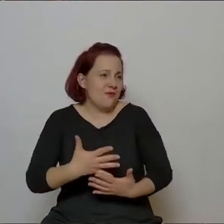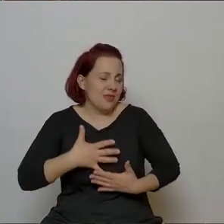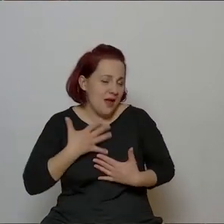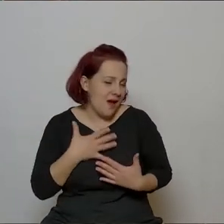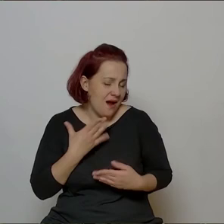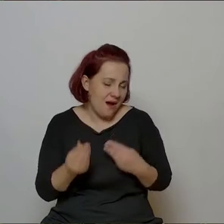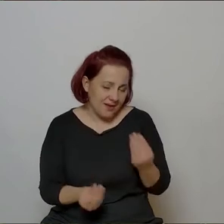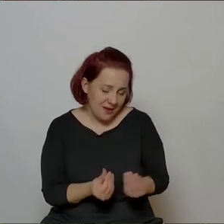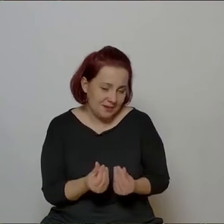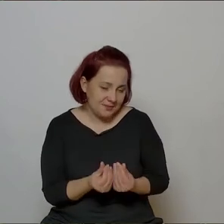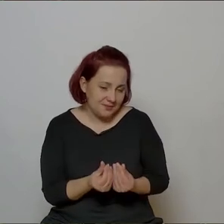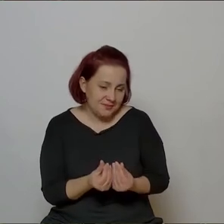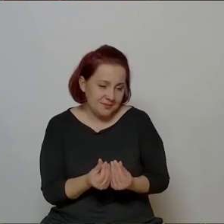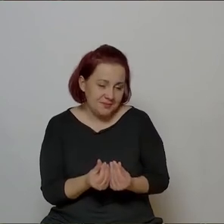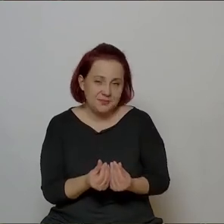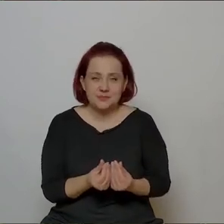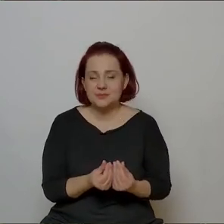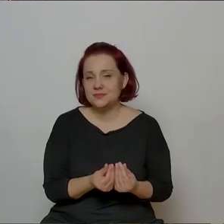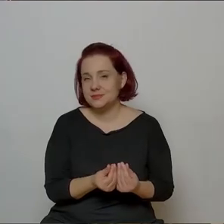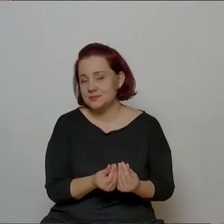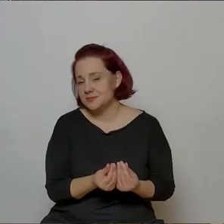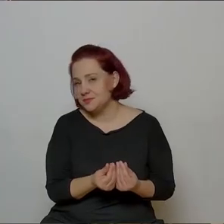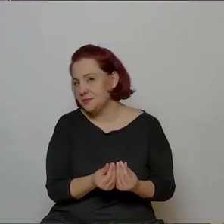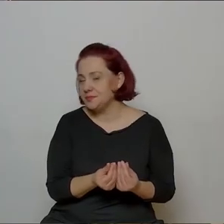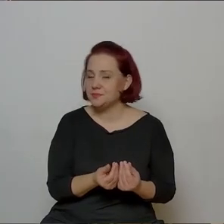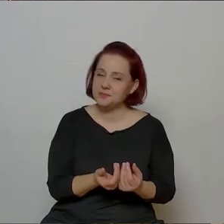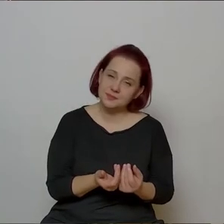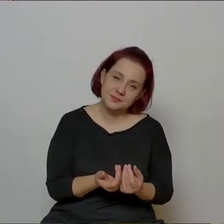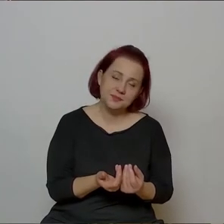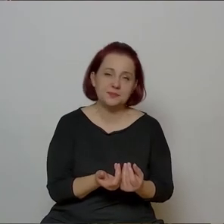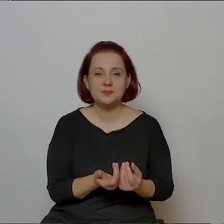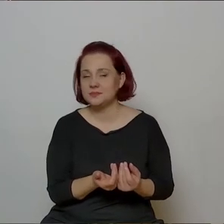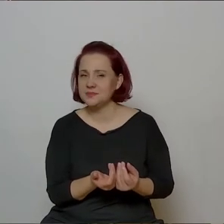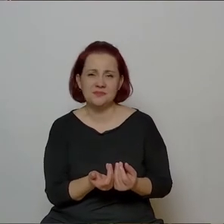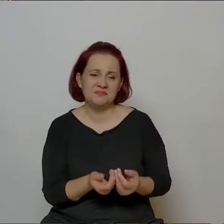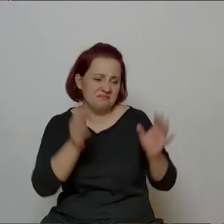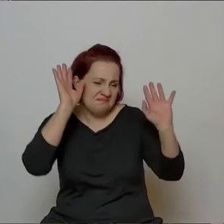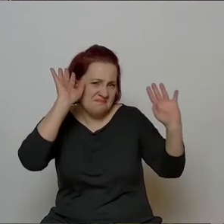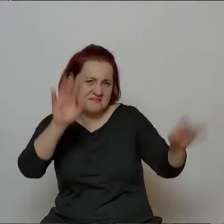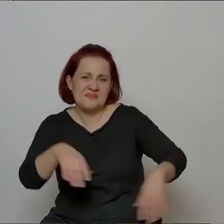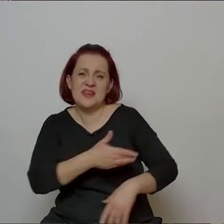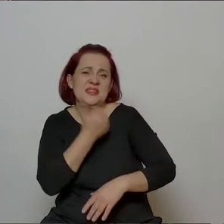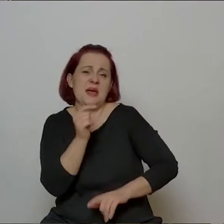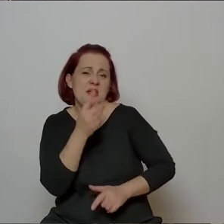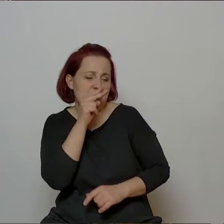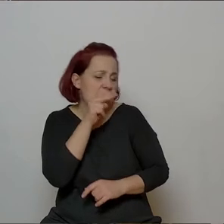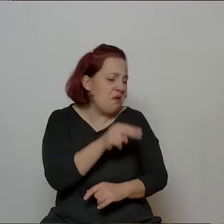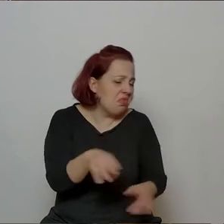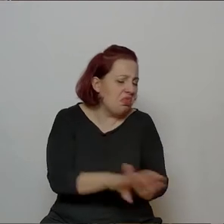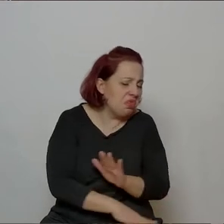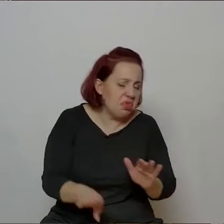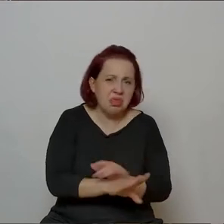nie ma co się na motłoch, prawdziwy motłoch oglądać z jakimś